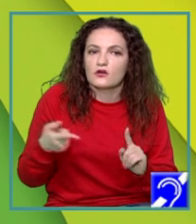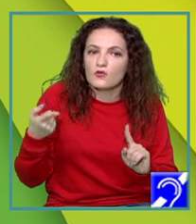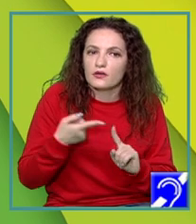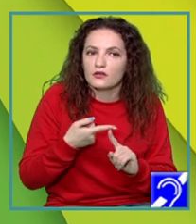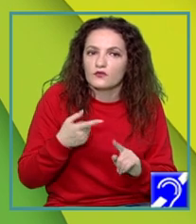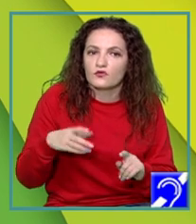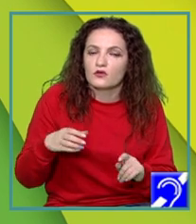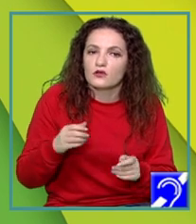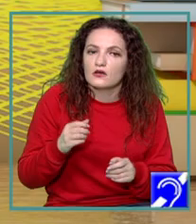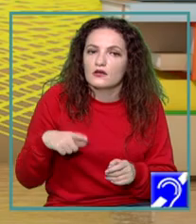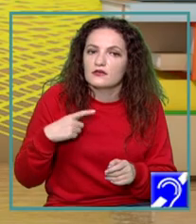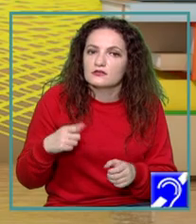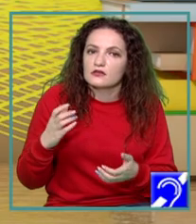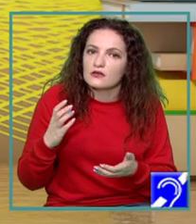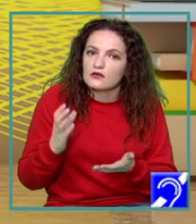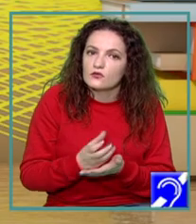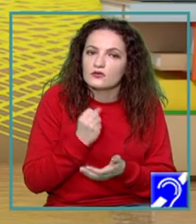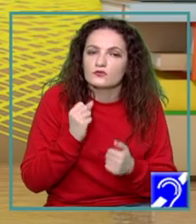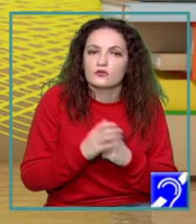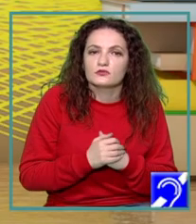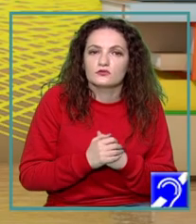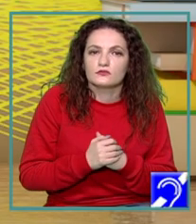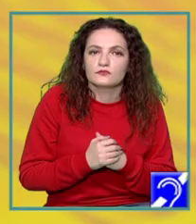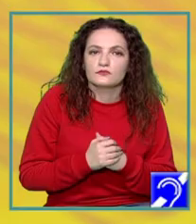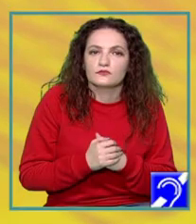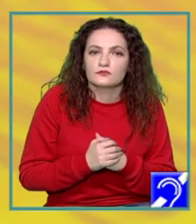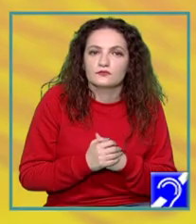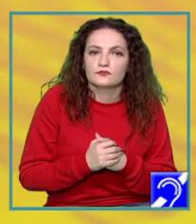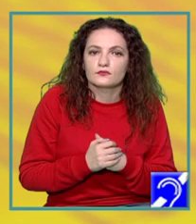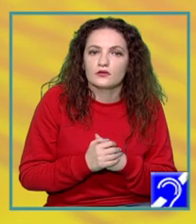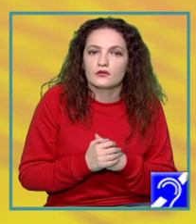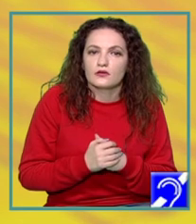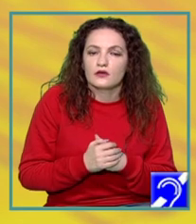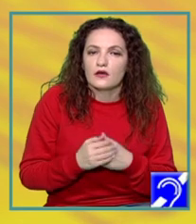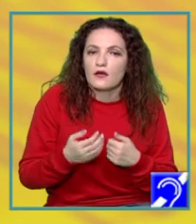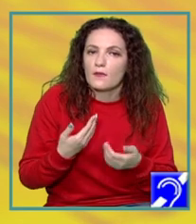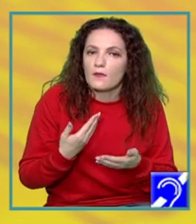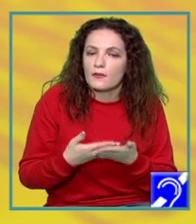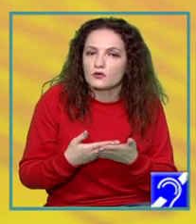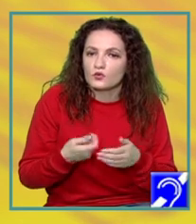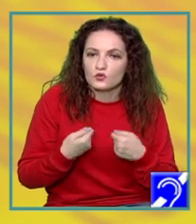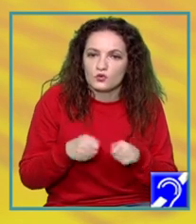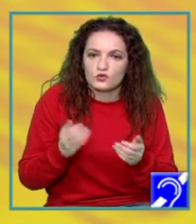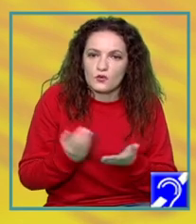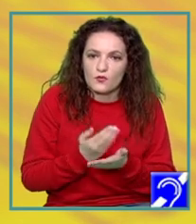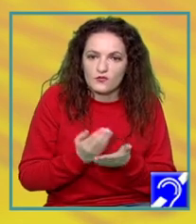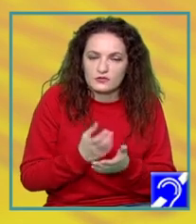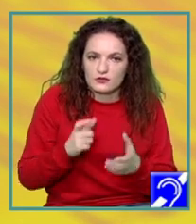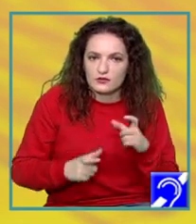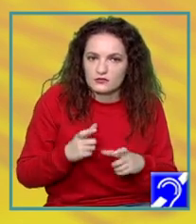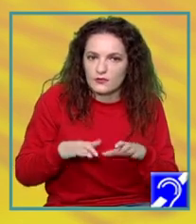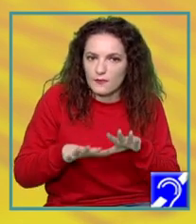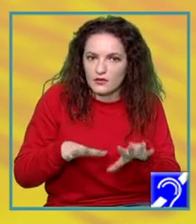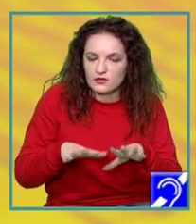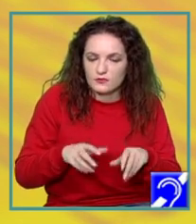să fie realizat. Mai departe și ca o sinteză a tot ceea ce am povestit până acum despre managementul